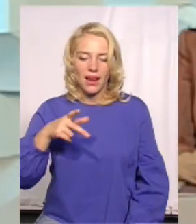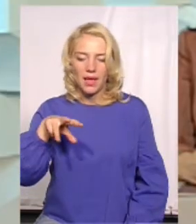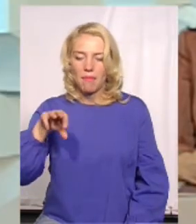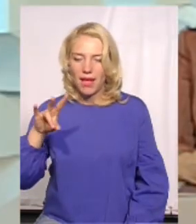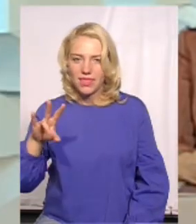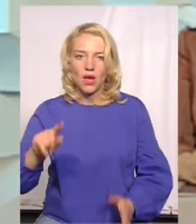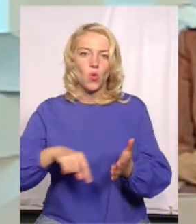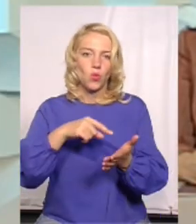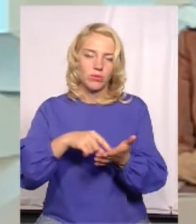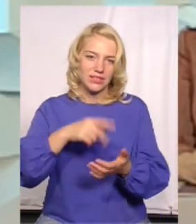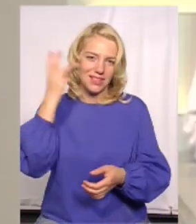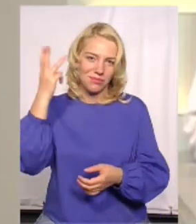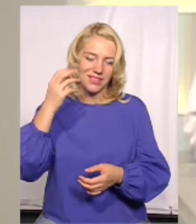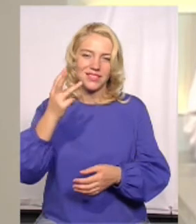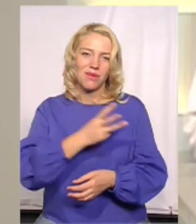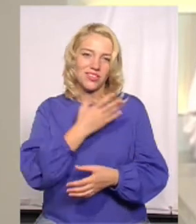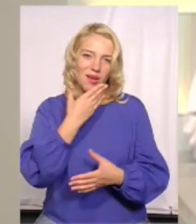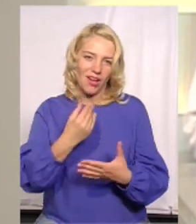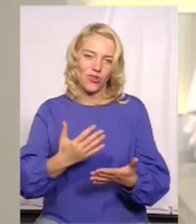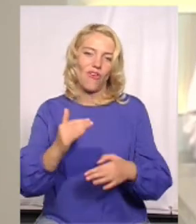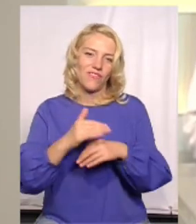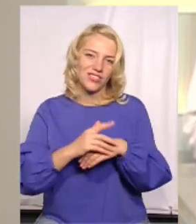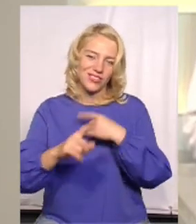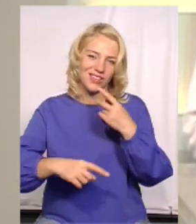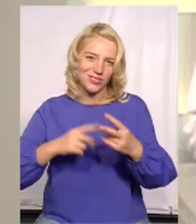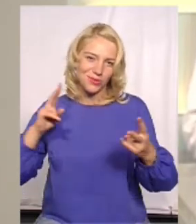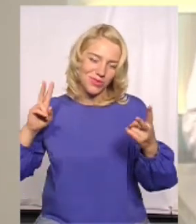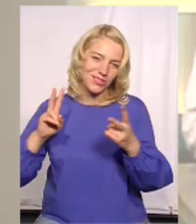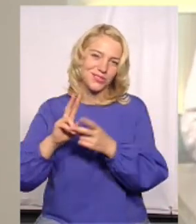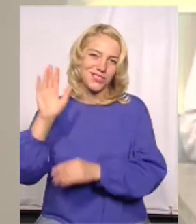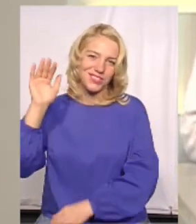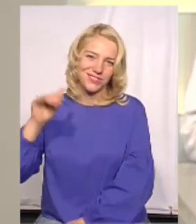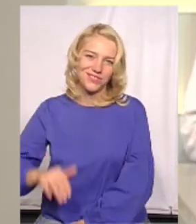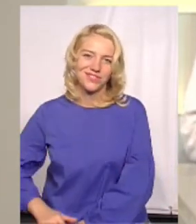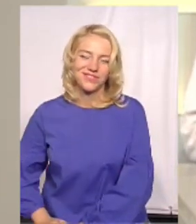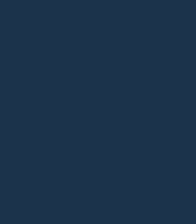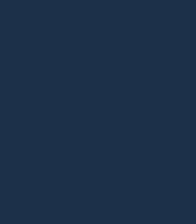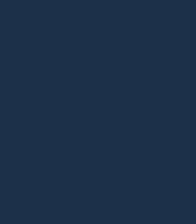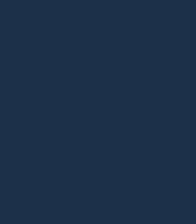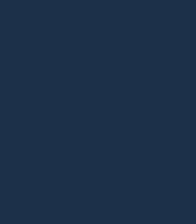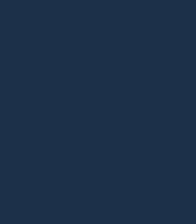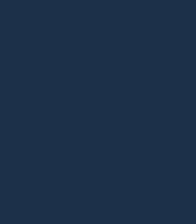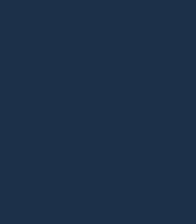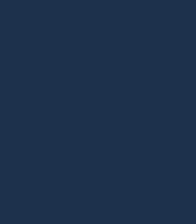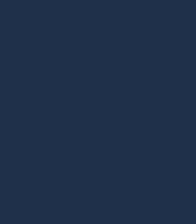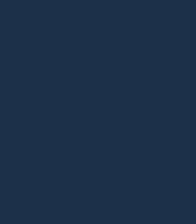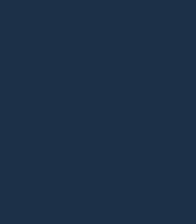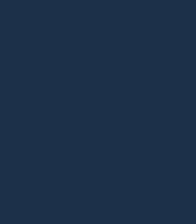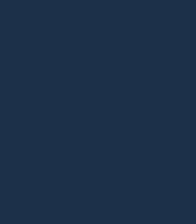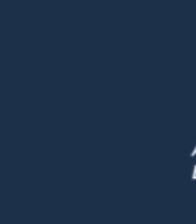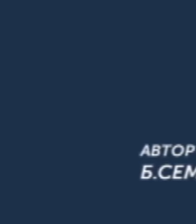Бажаю всім гарного вечора та до зустрічі у наступній темі дня. Дякую